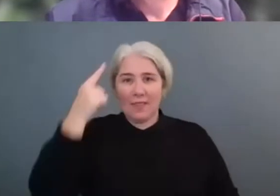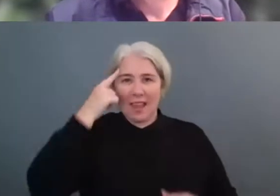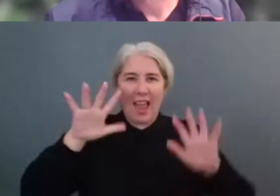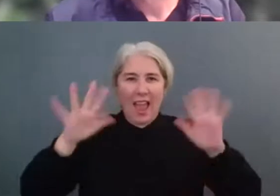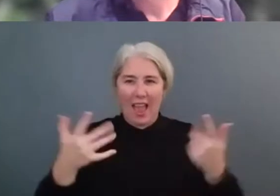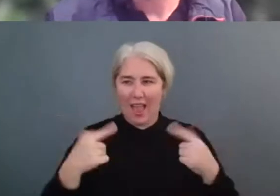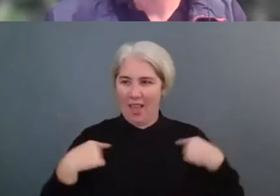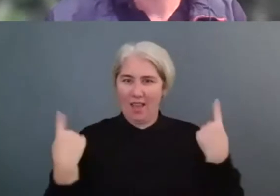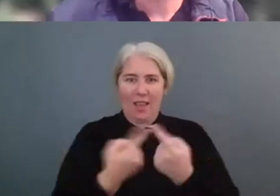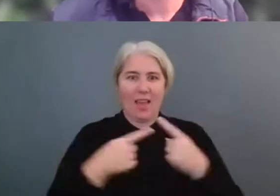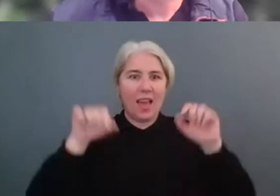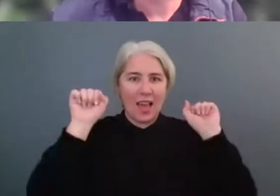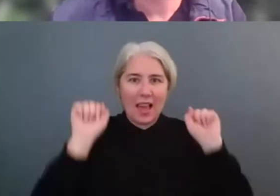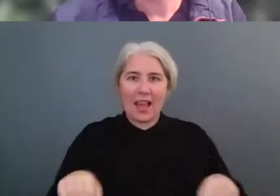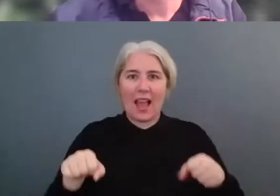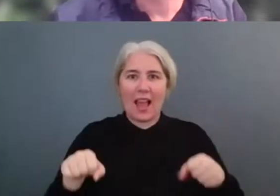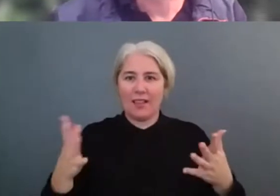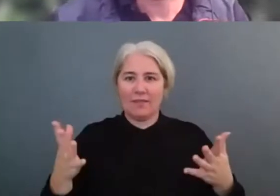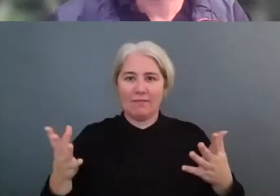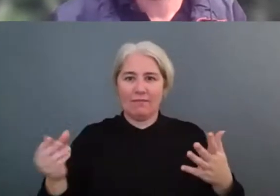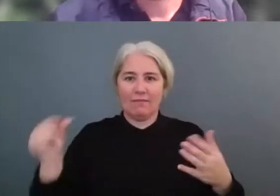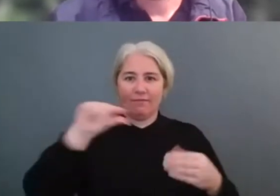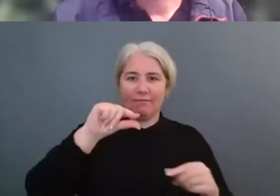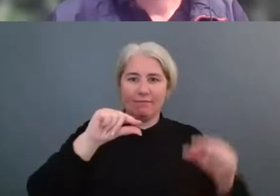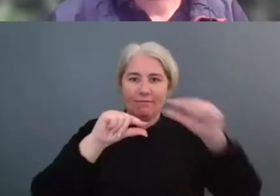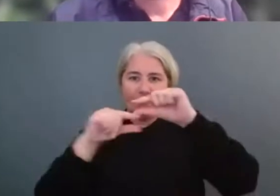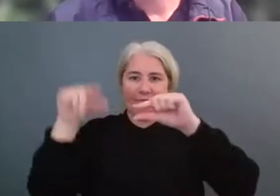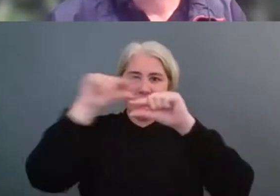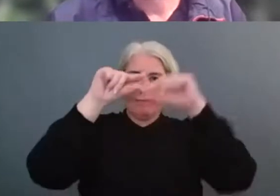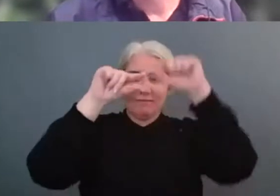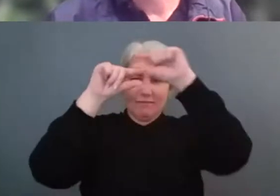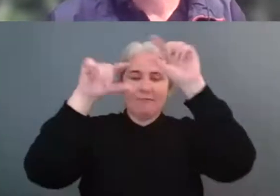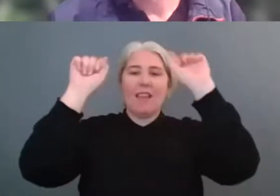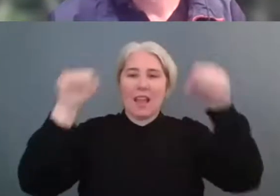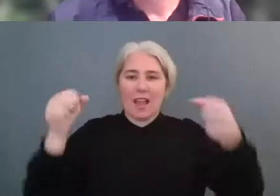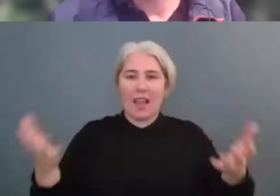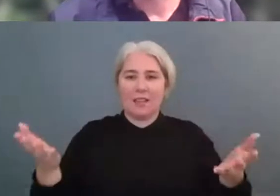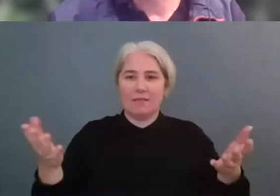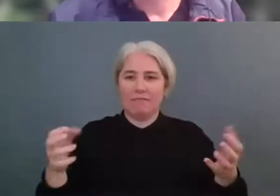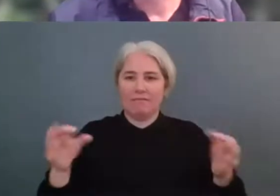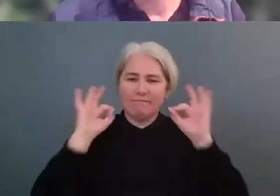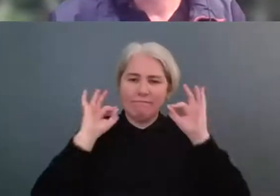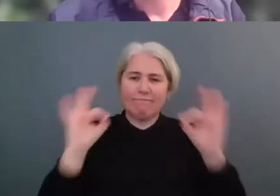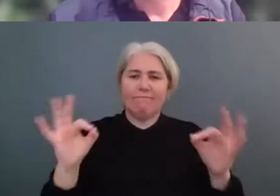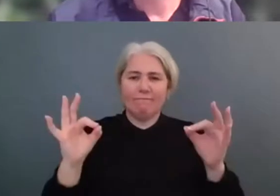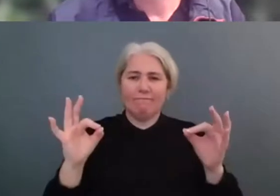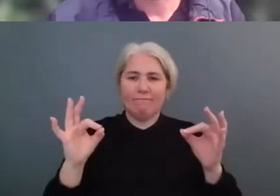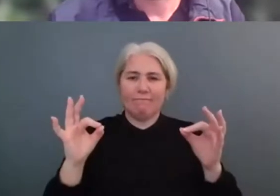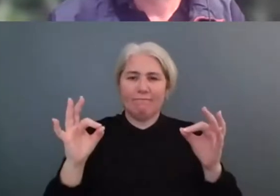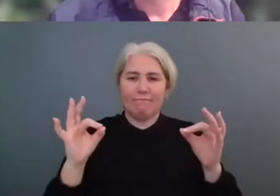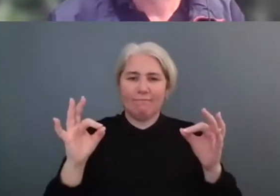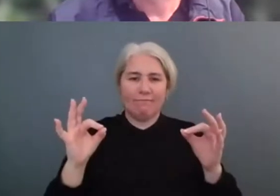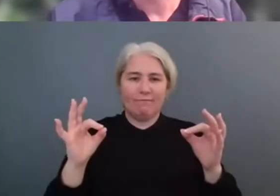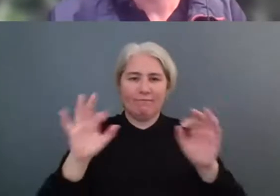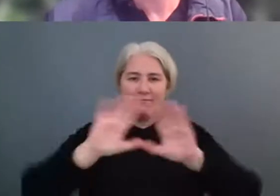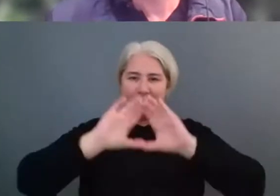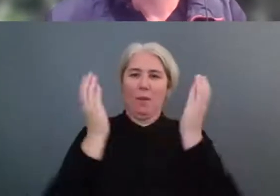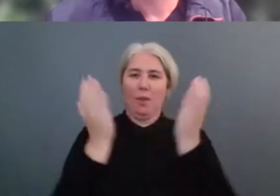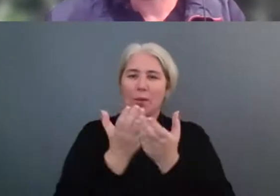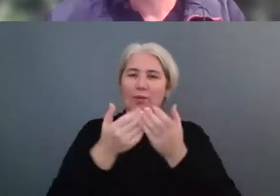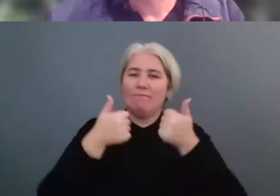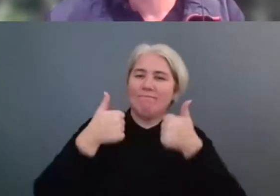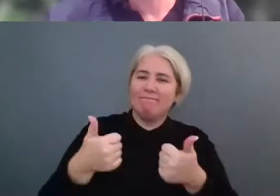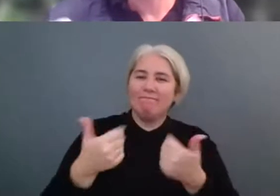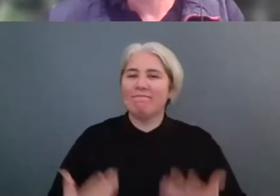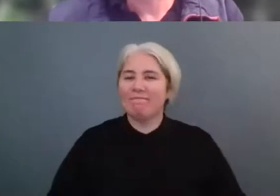un peu majeurs qui ont façonné une discipline ont un rôle primordial à jouer pour à